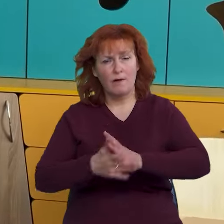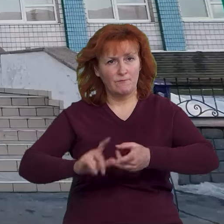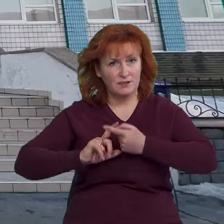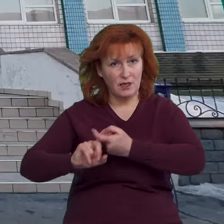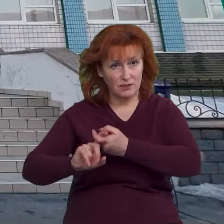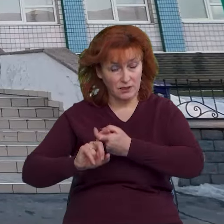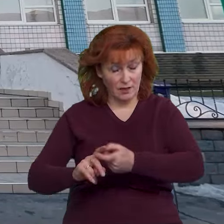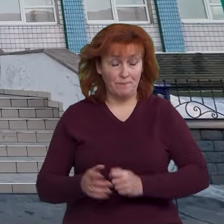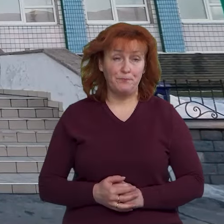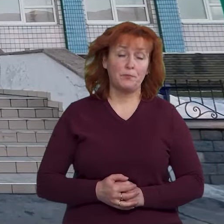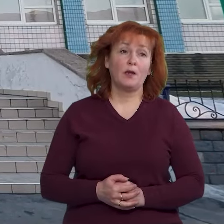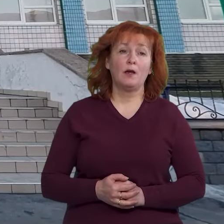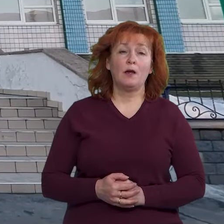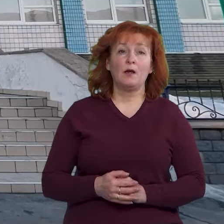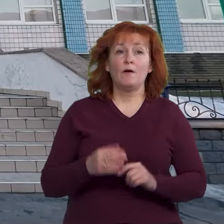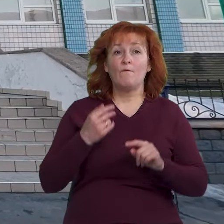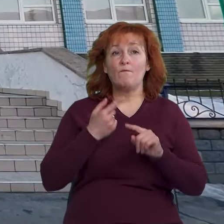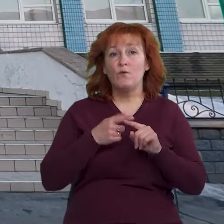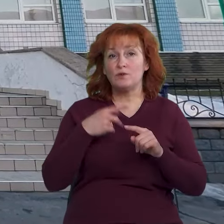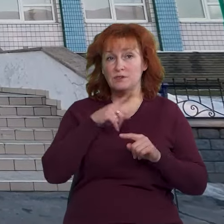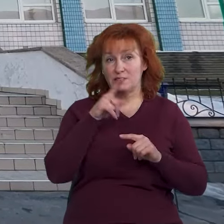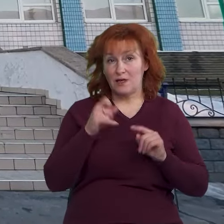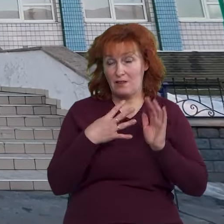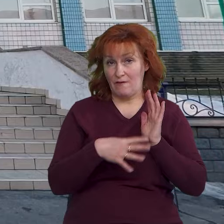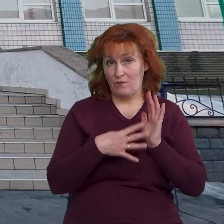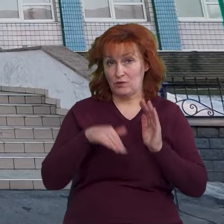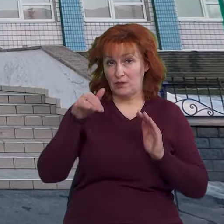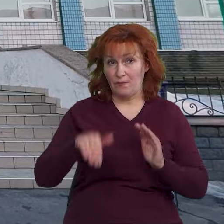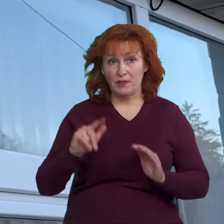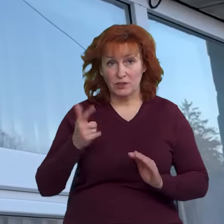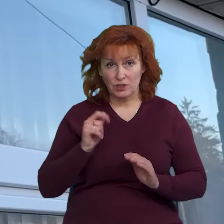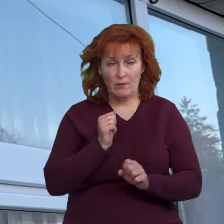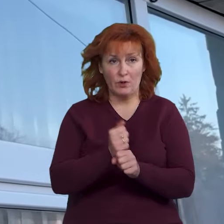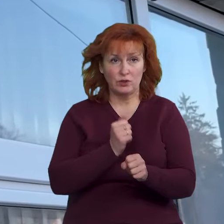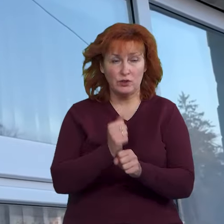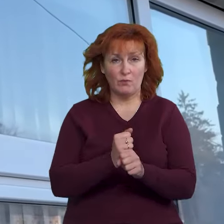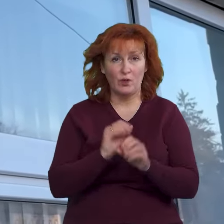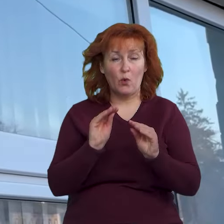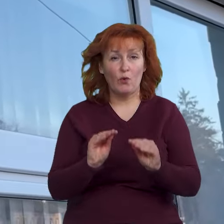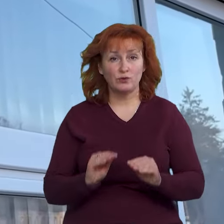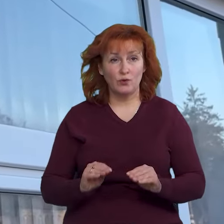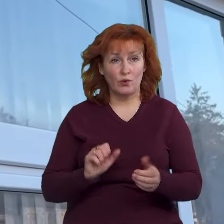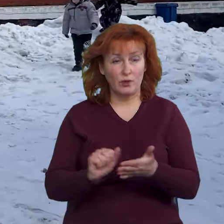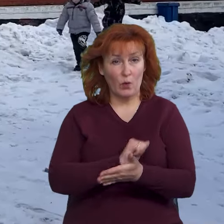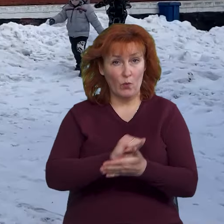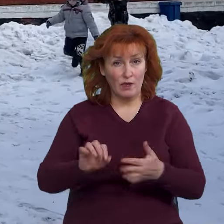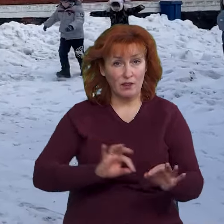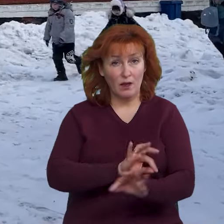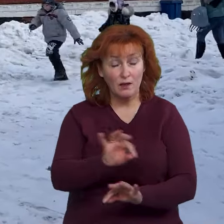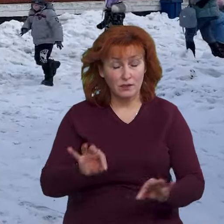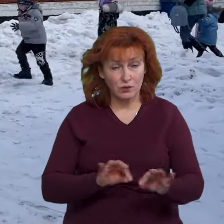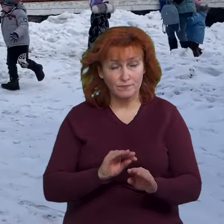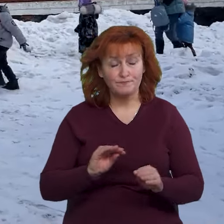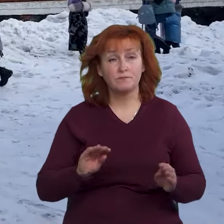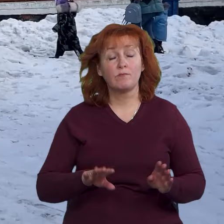'язки. Для відновлення закладу в Вічнянській міській раді за 90 тисяч гривень розробили кошторисну документацію. У лютому-березні